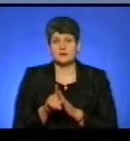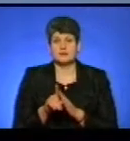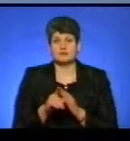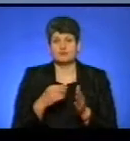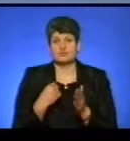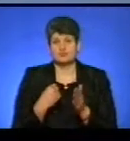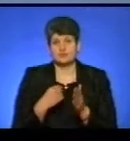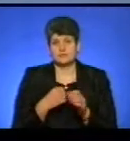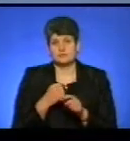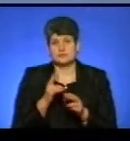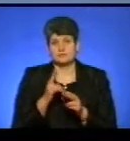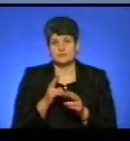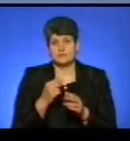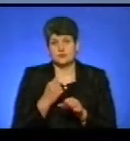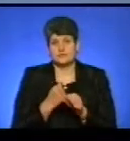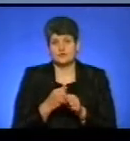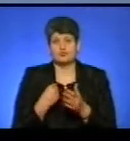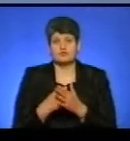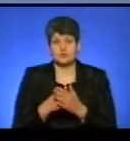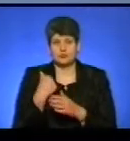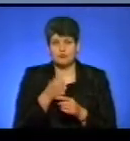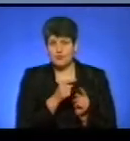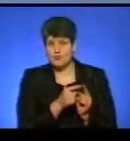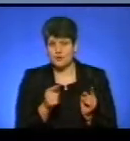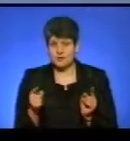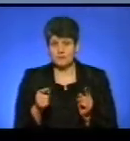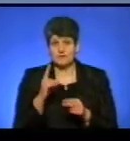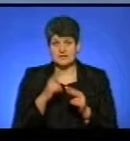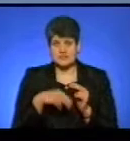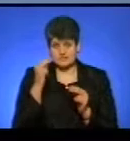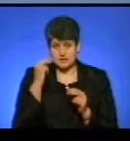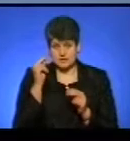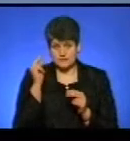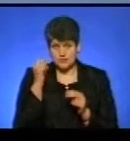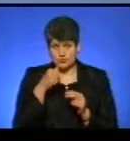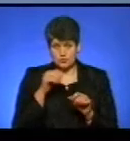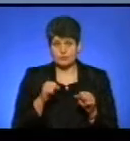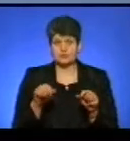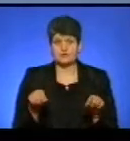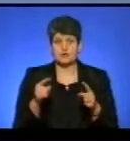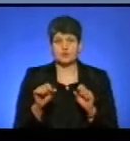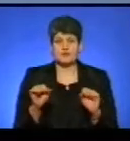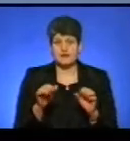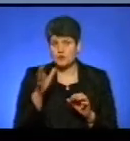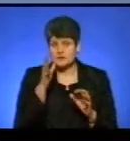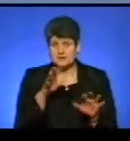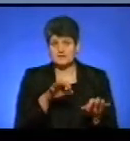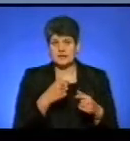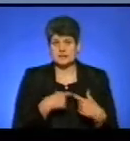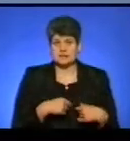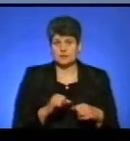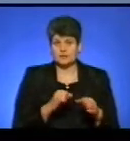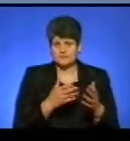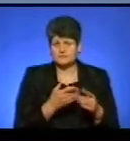бюджетний рік. А напротязі бюджетного року вони зможуть, в принципі, в кінці навчального року можуть створити управління освіти, і відповідні перебрати на себе планувальні.